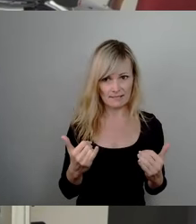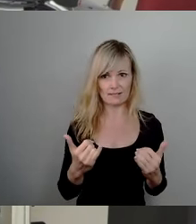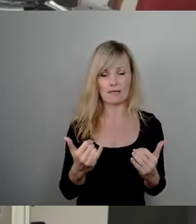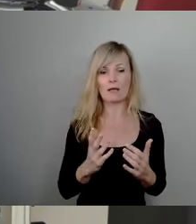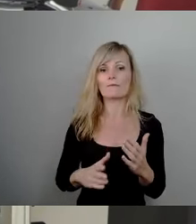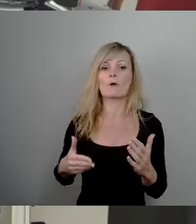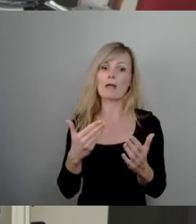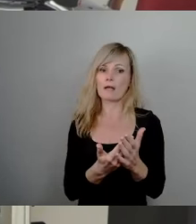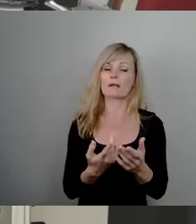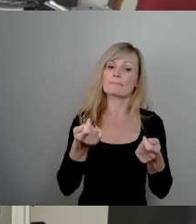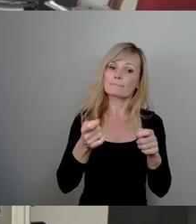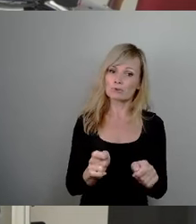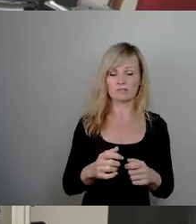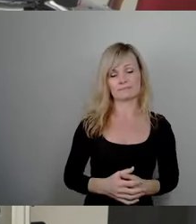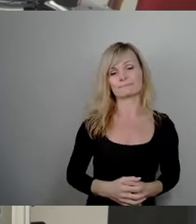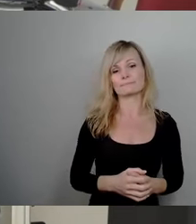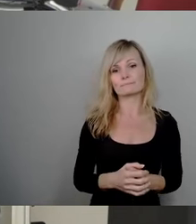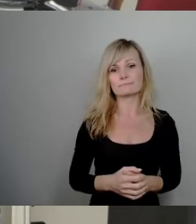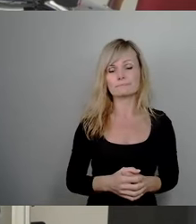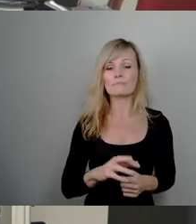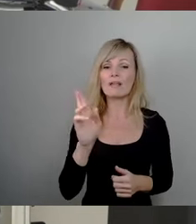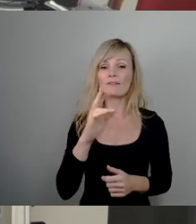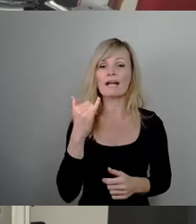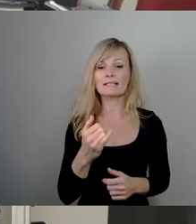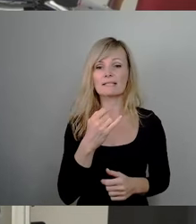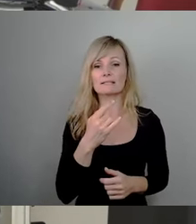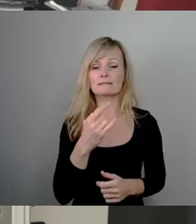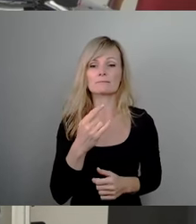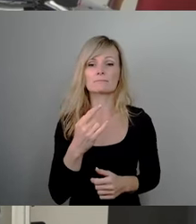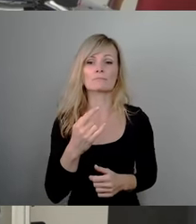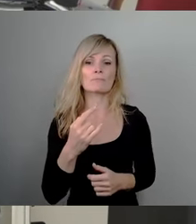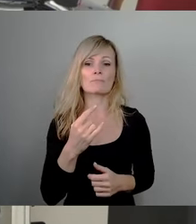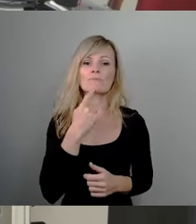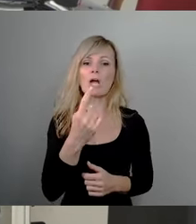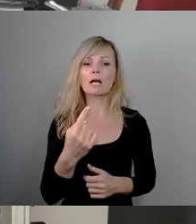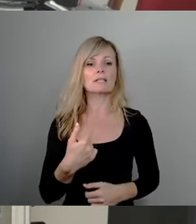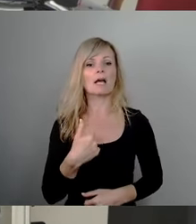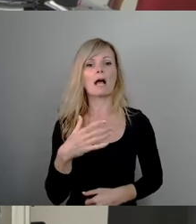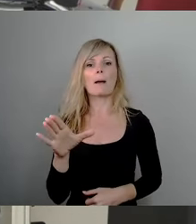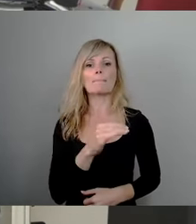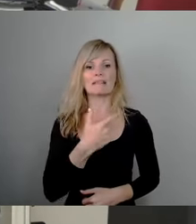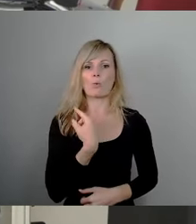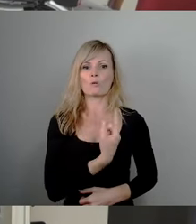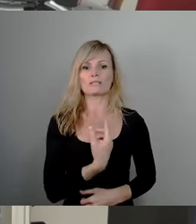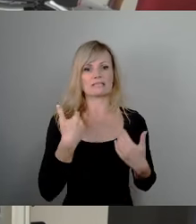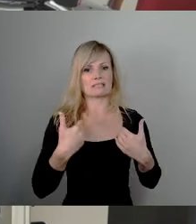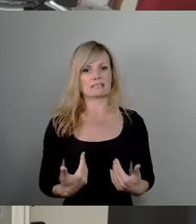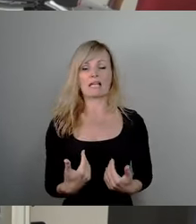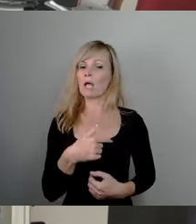Und für alle, die jetzt versprechen mit uns, da werden die Bürgerinnen und Bürger nicht belastet,